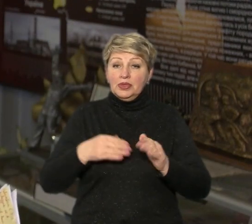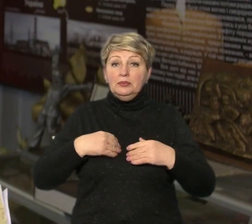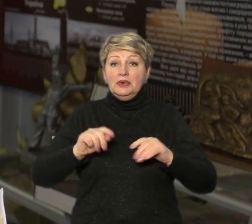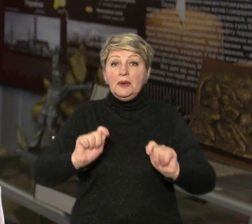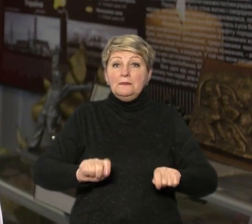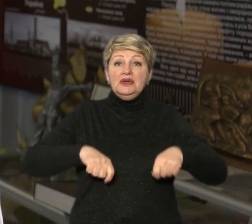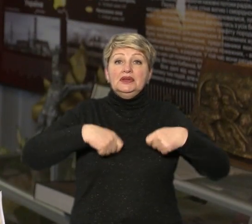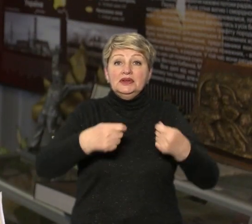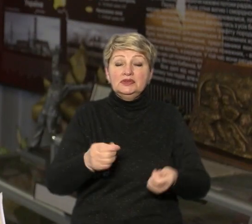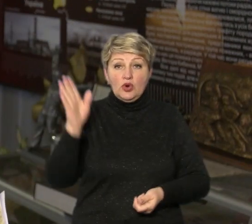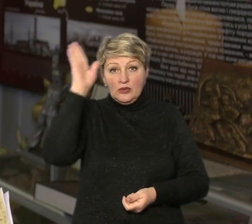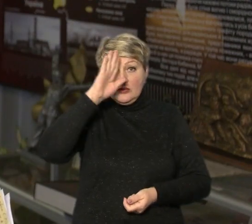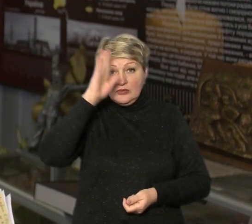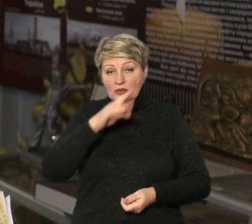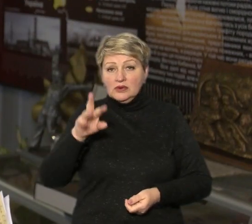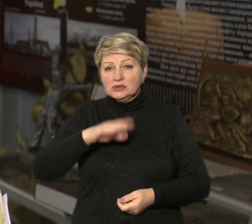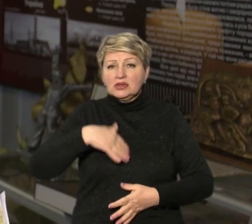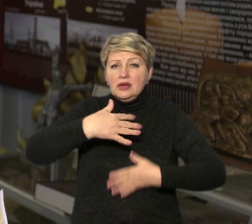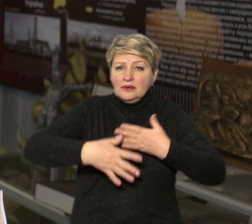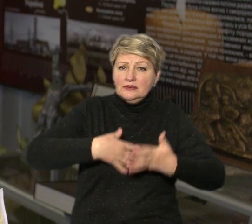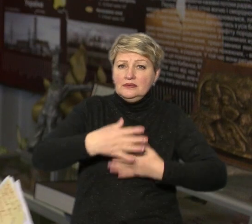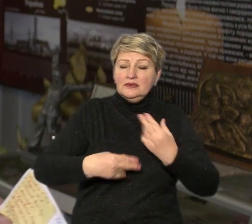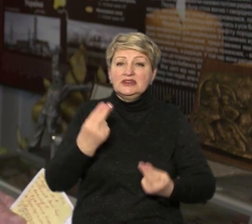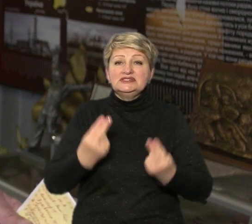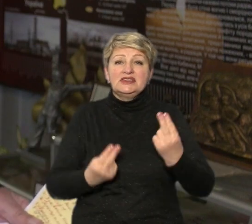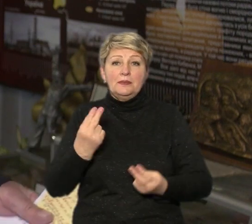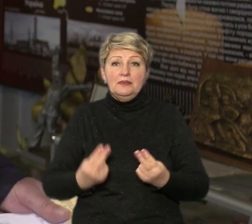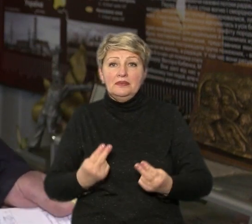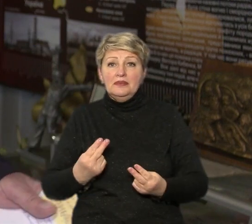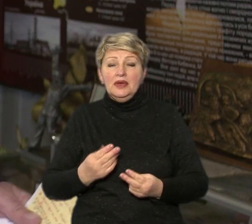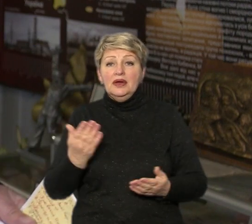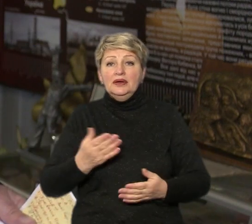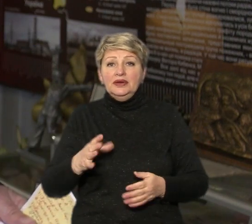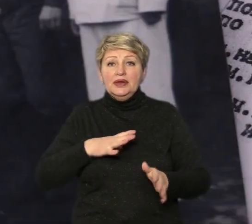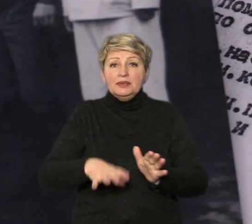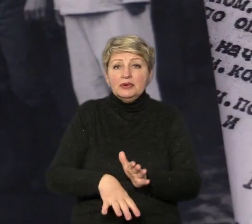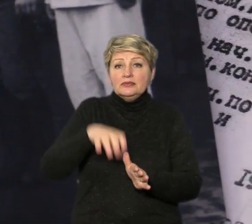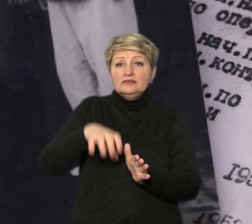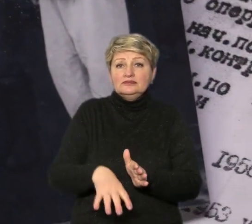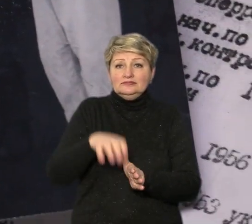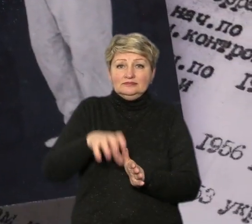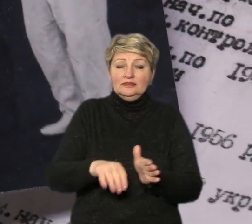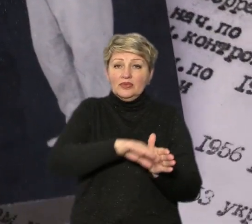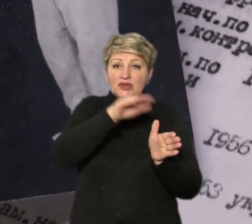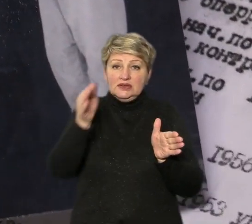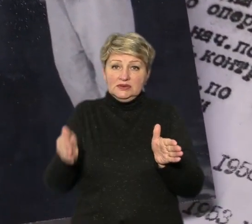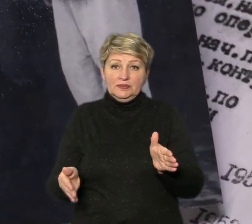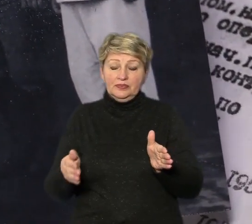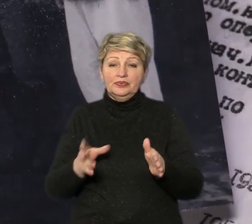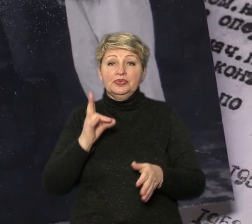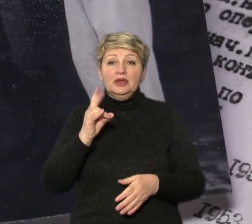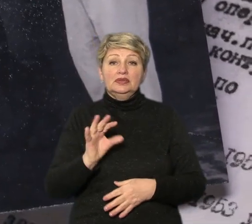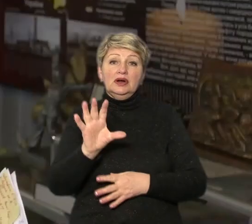цементного розчину, який закачували під основу саркофага. На фото червень